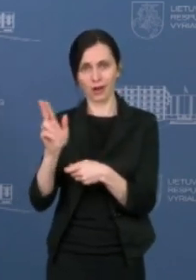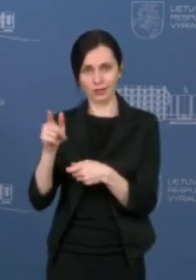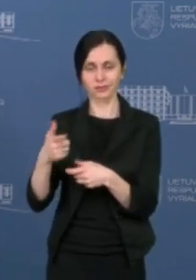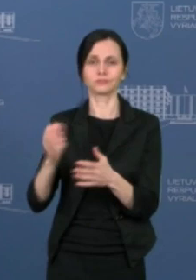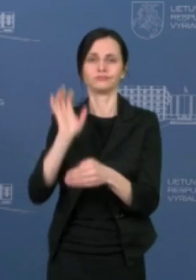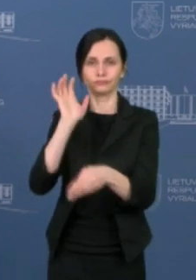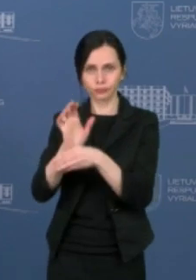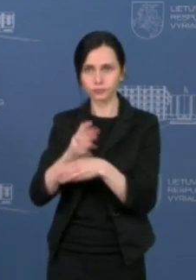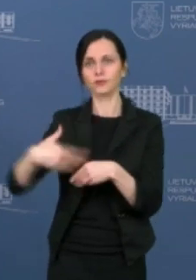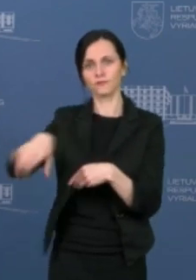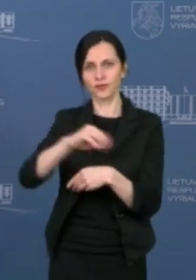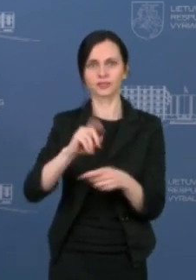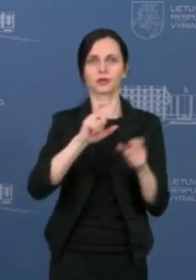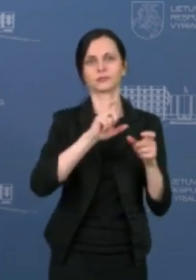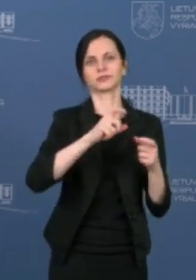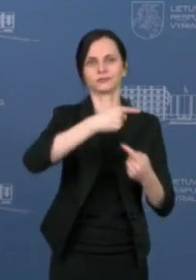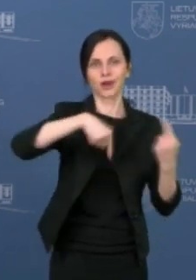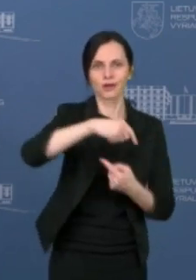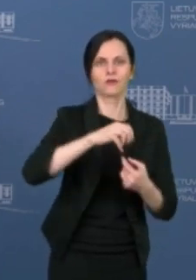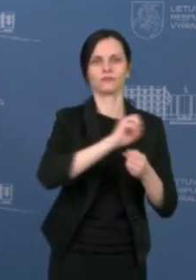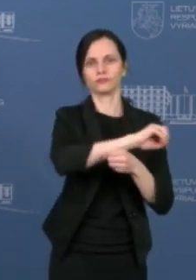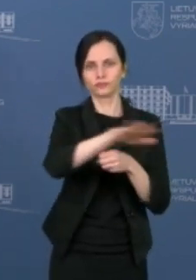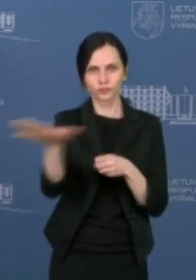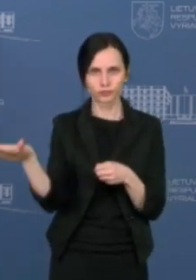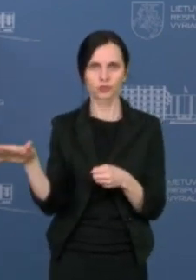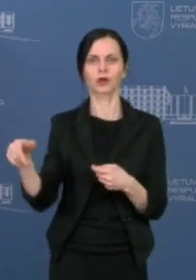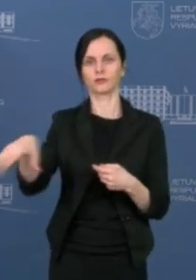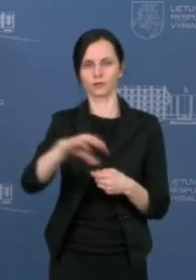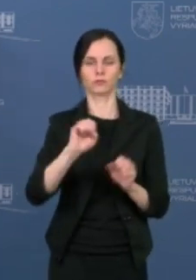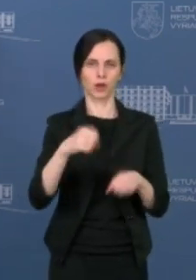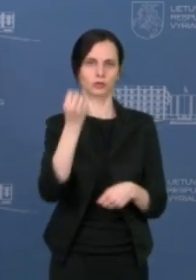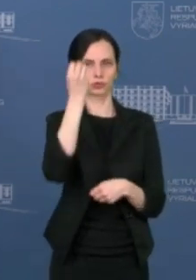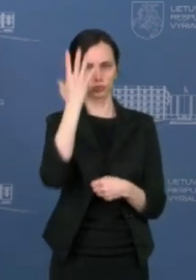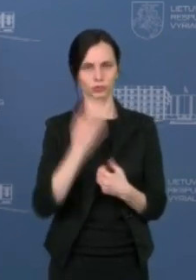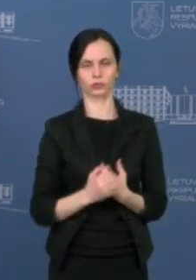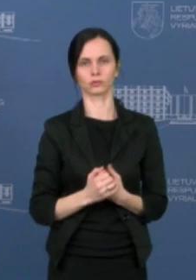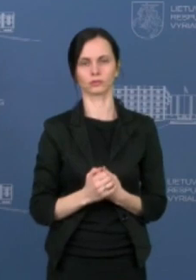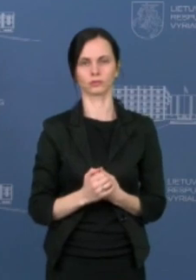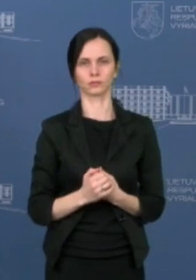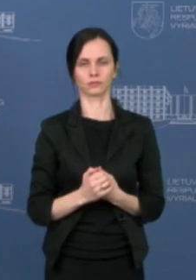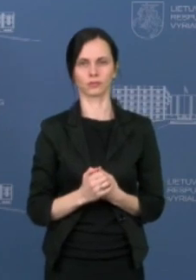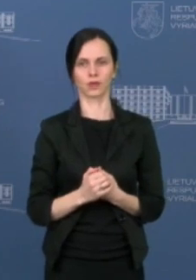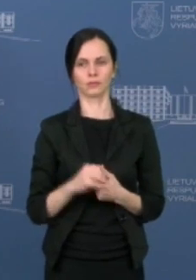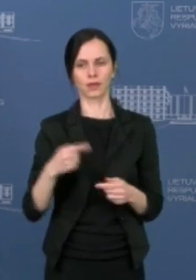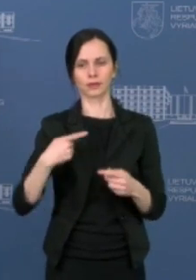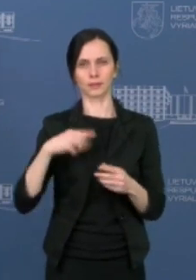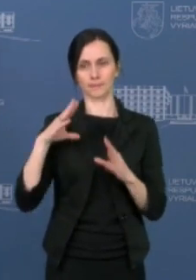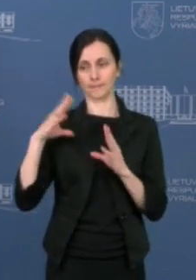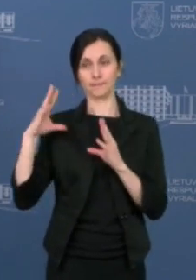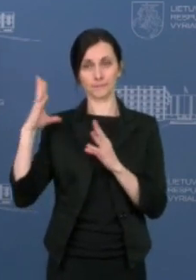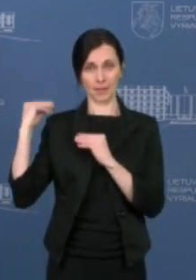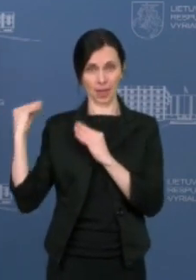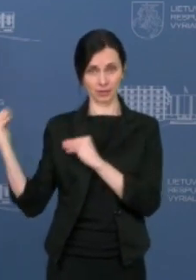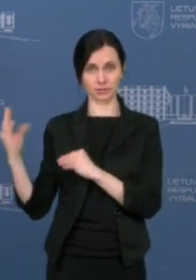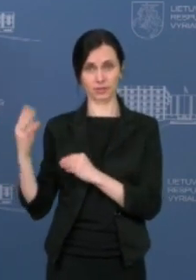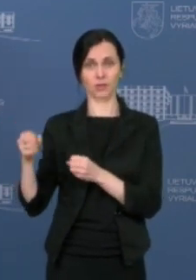visiems išplatinsime ir manau, kad to iškumo bus daugiau iš kitos pusės. Tai tikrai dar pavasario pandemijos metu